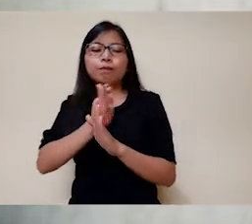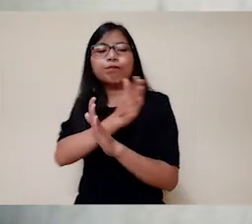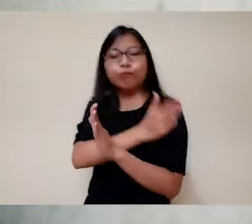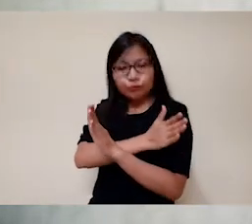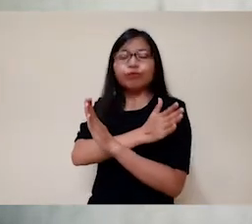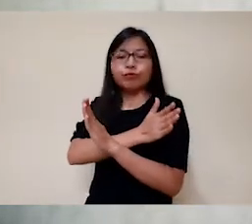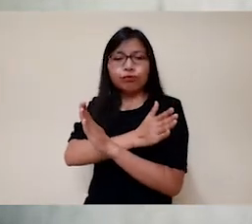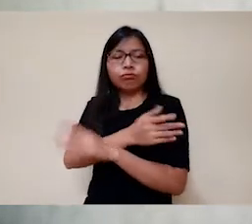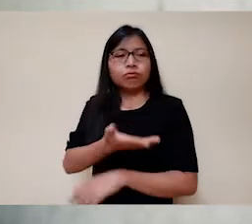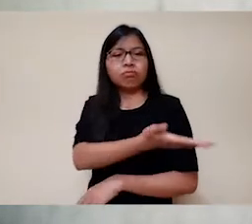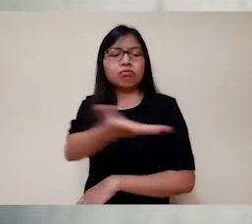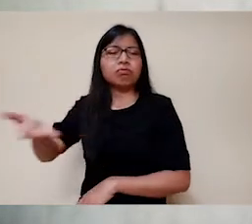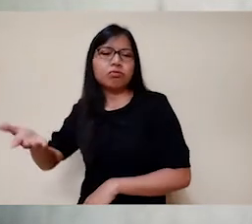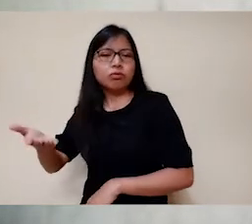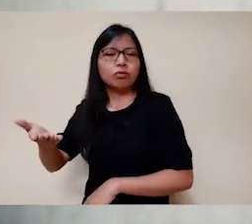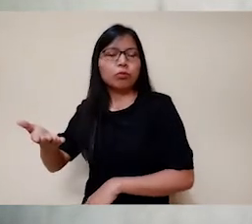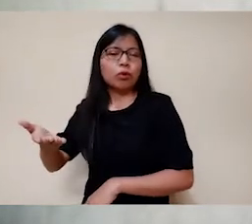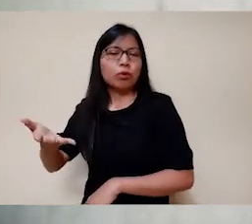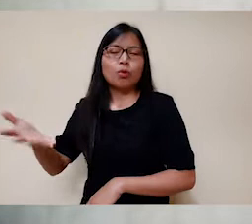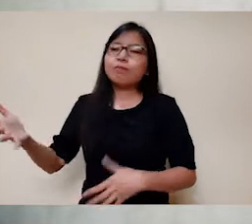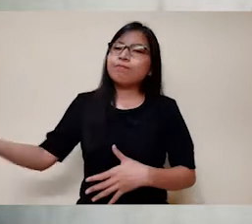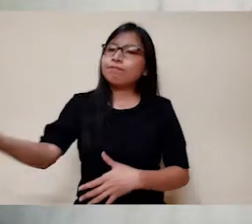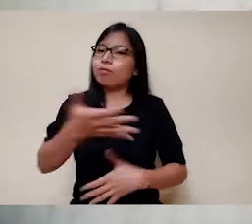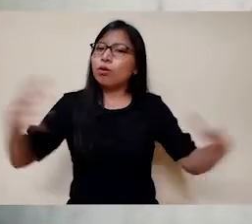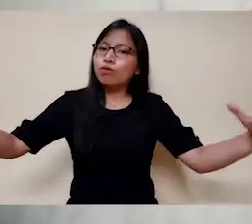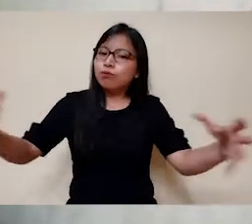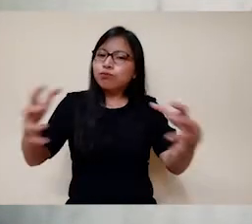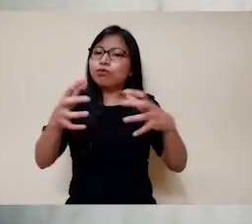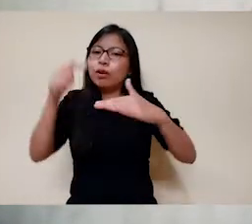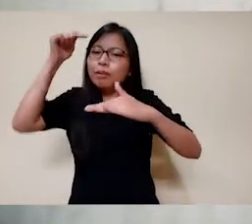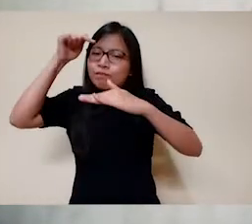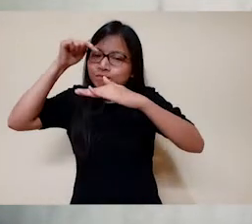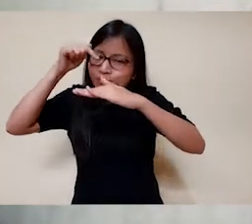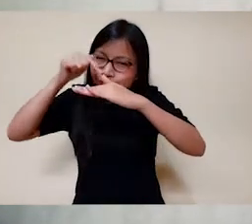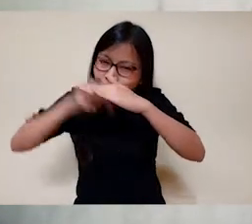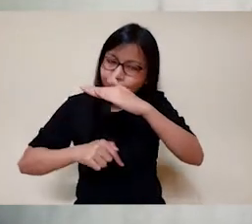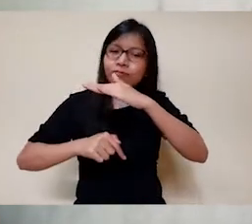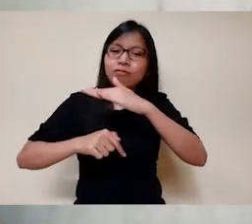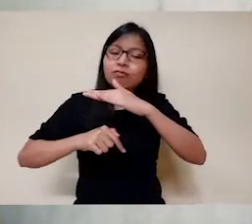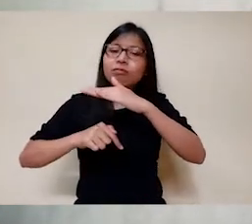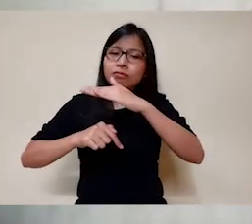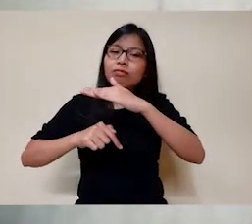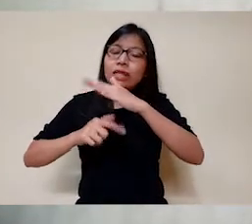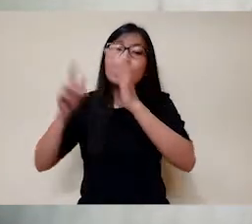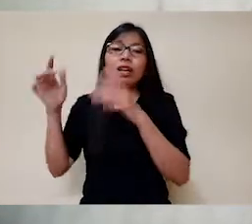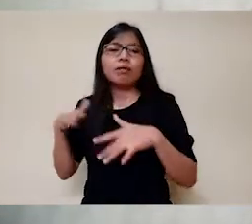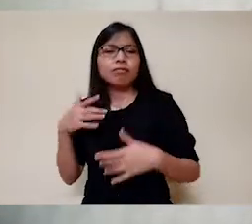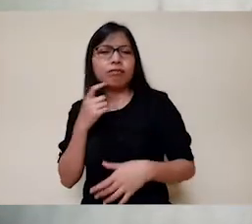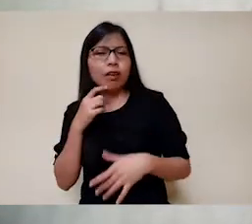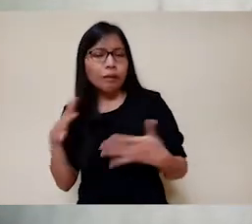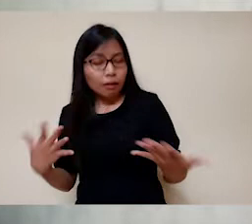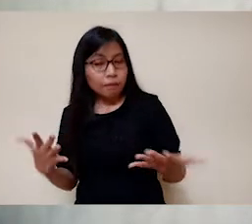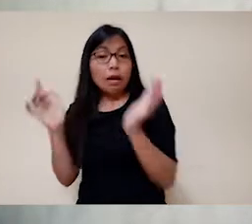-anak remaja juga menghayati itu. Kita melihat kematian Kristus, membawa diri kita